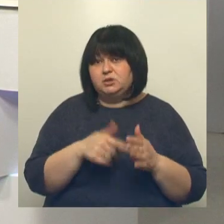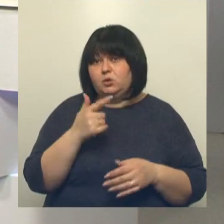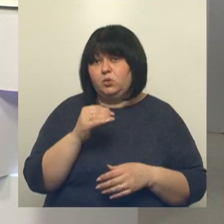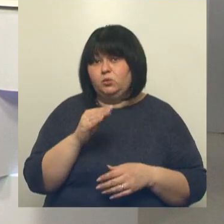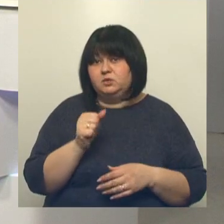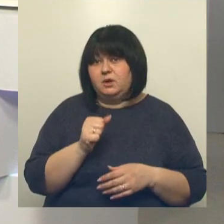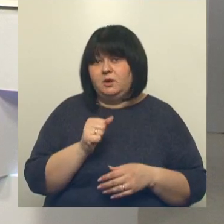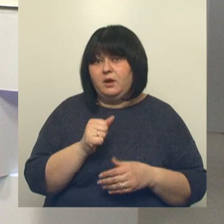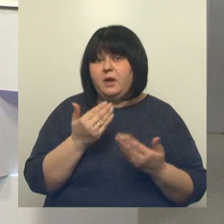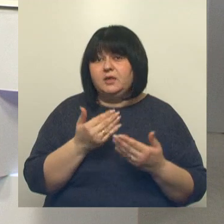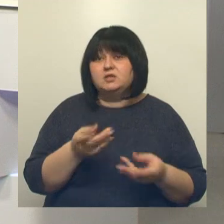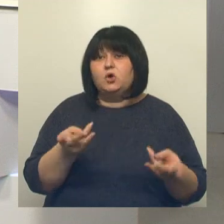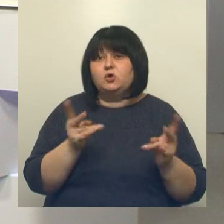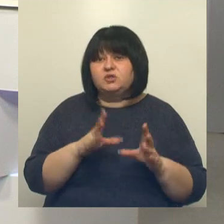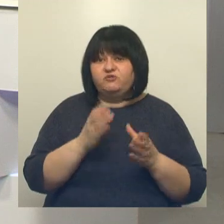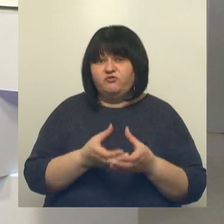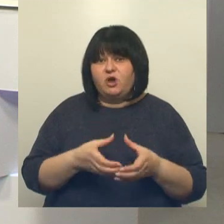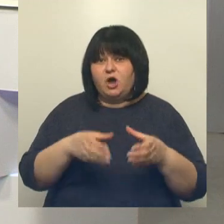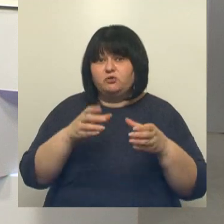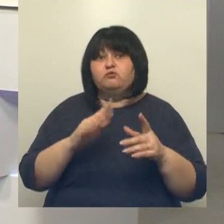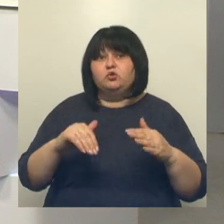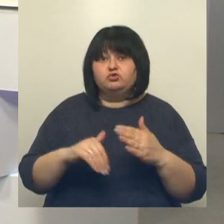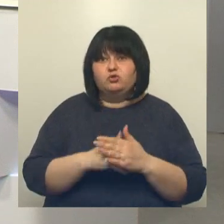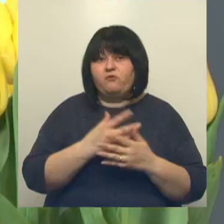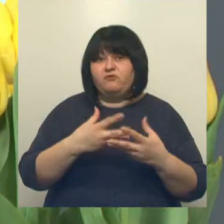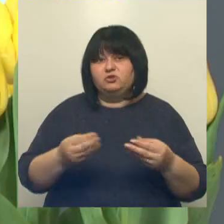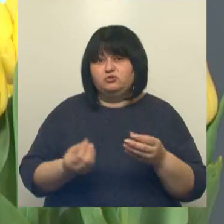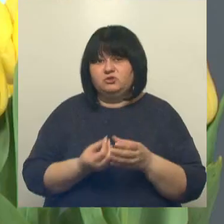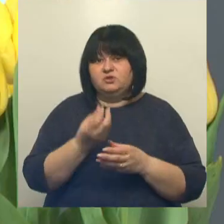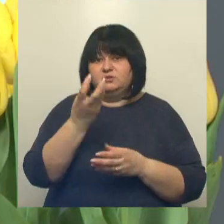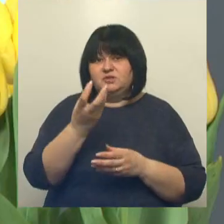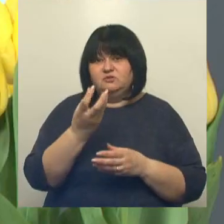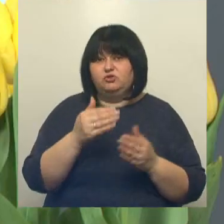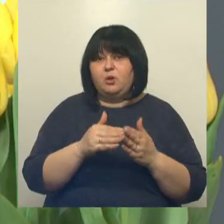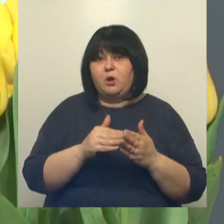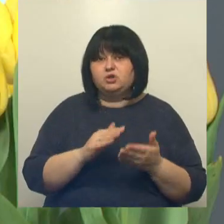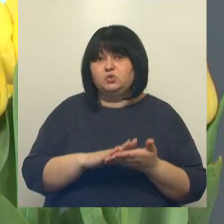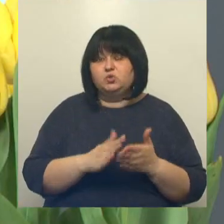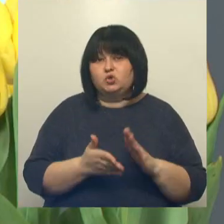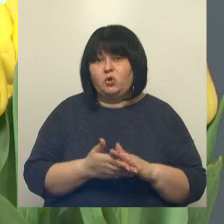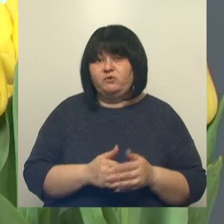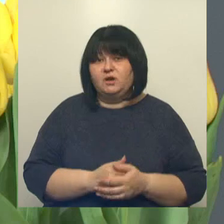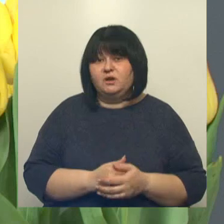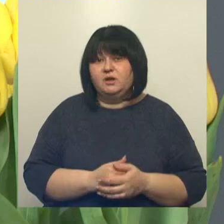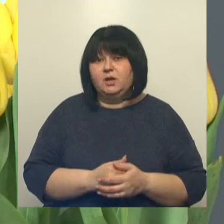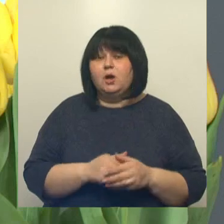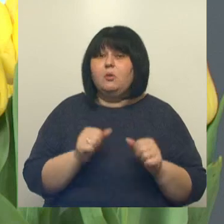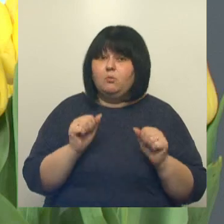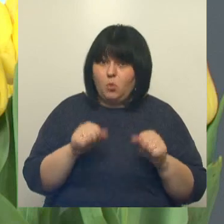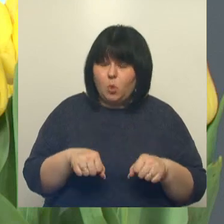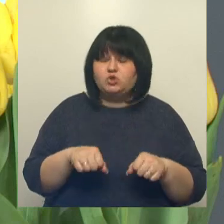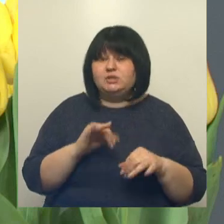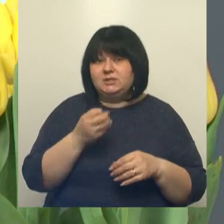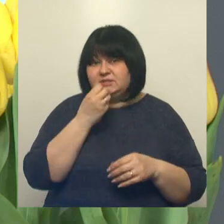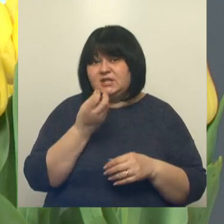от любителя. А если оставить его в горшочке, он опять не зацветет весной в домашних условиях? Может и зацвести,